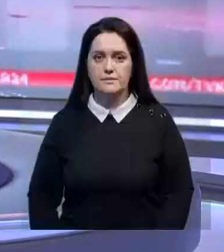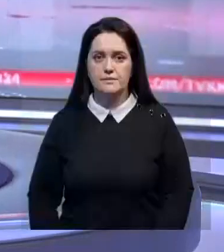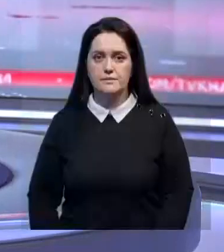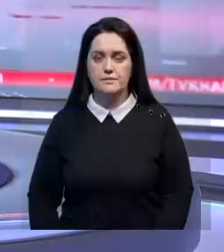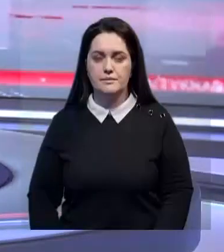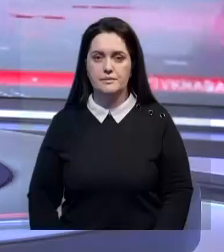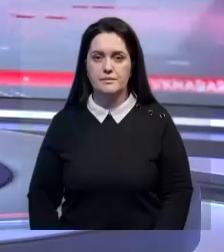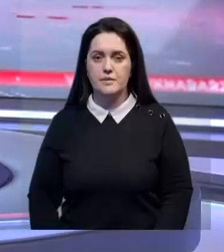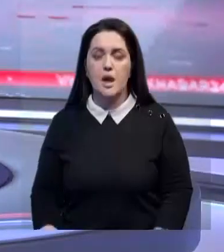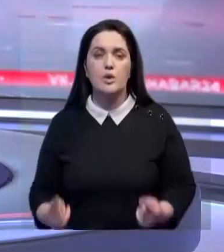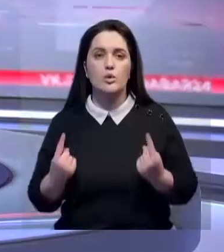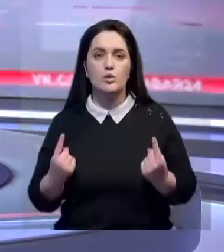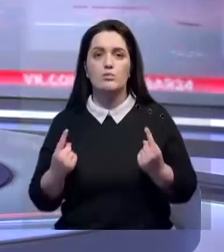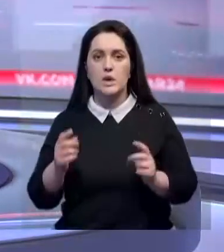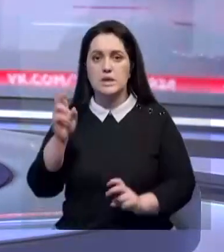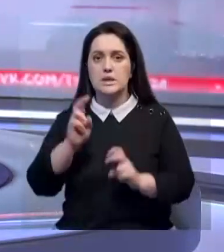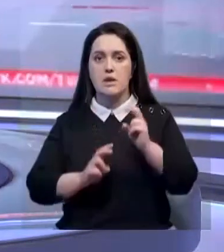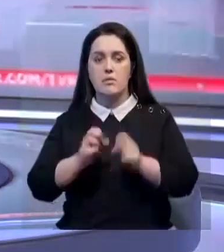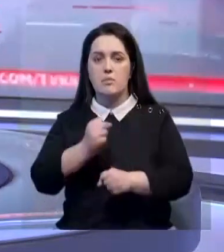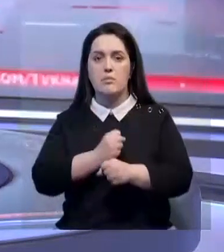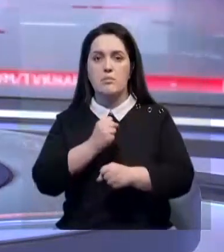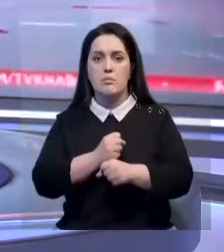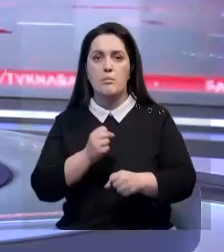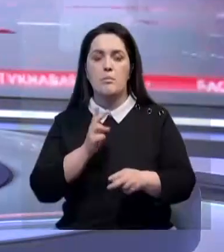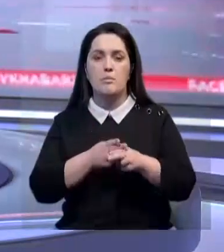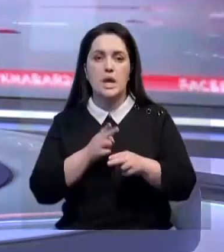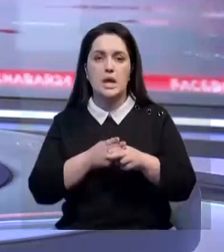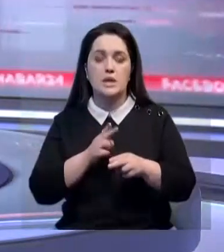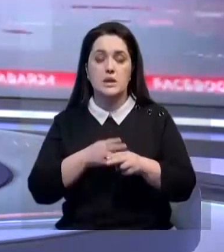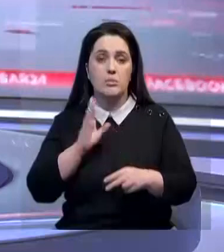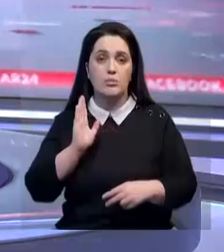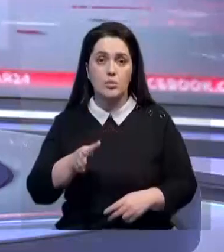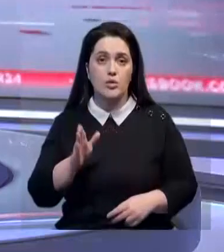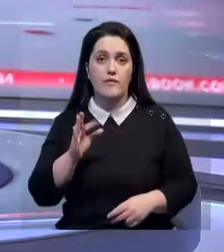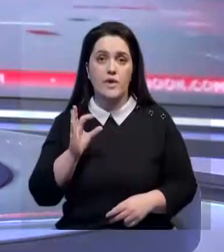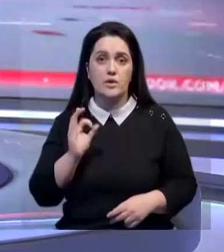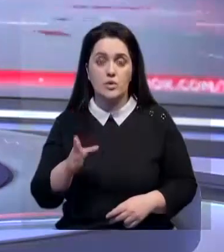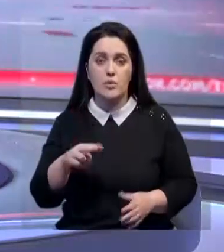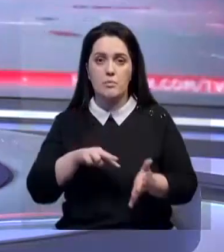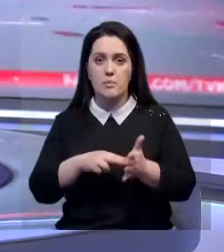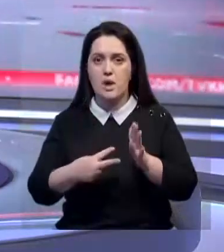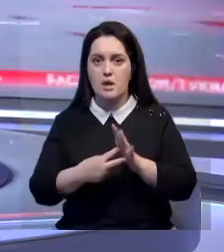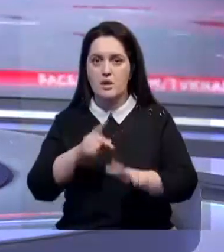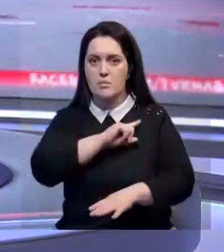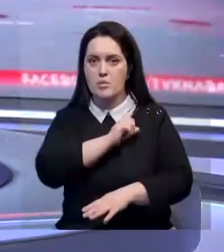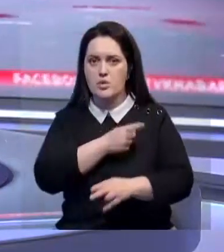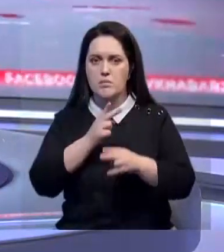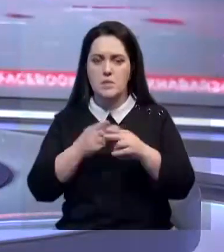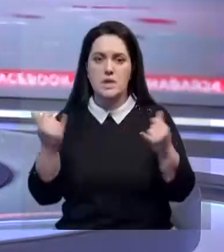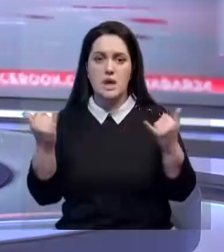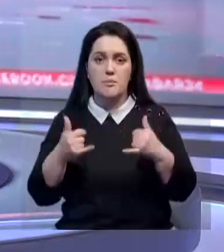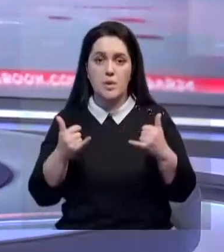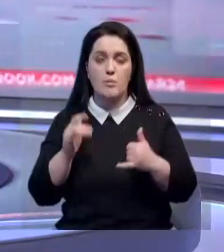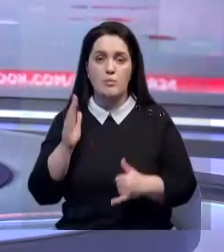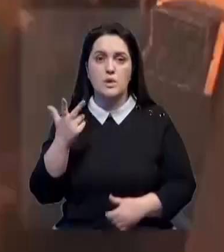Другим темам. Крупный завод по производству катодной меди построят на востоке страны. По плану, мощность медиплавильного предприятия